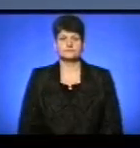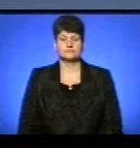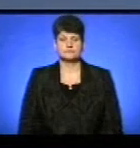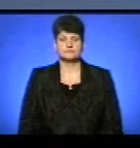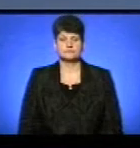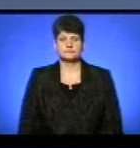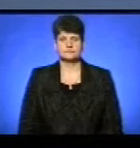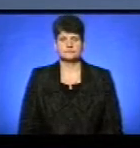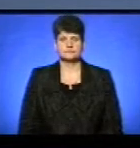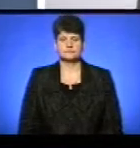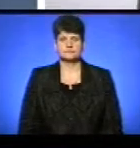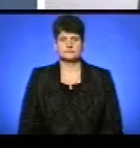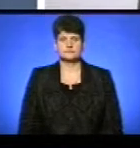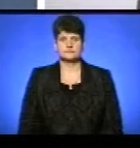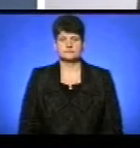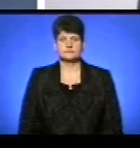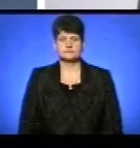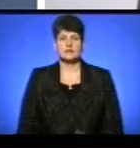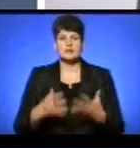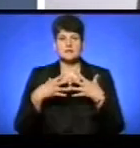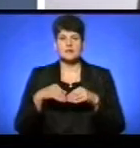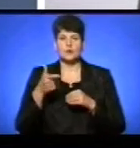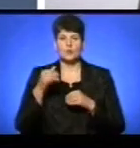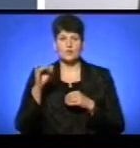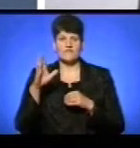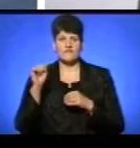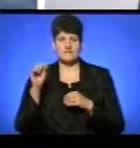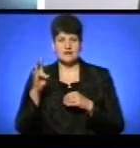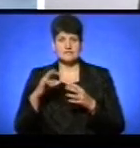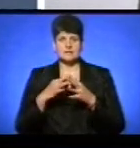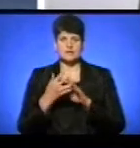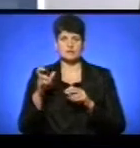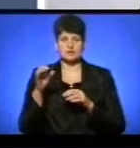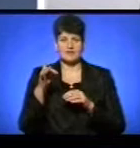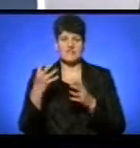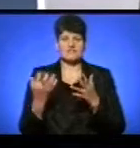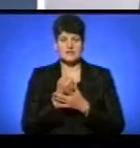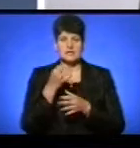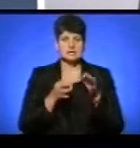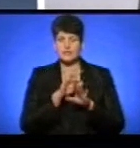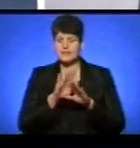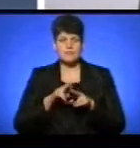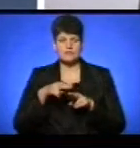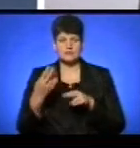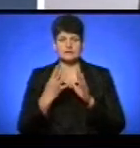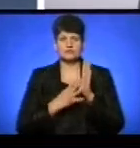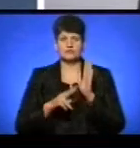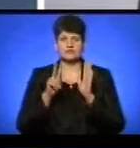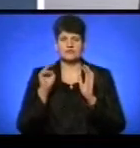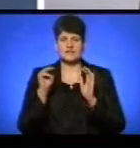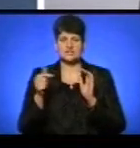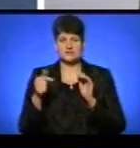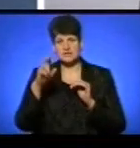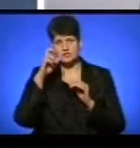Музика Сім'я Гуйвана з села Костільне Бучацького району виграла суд і не повертатиме 92 тисячі гривень державної